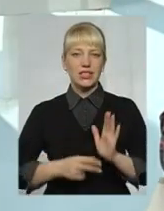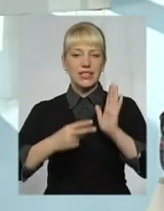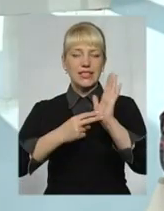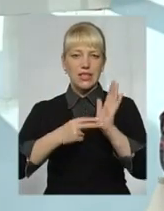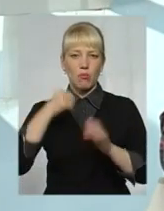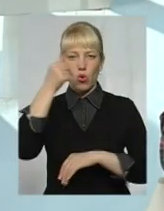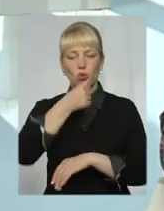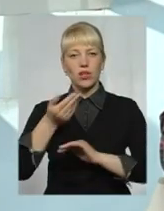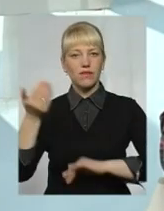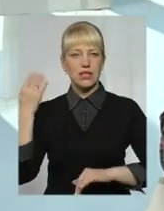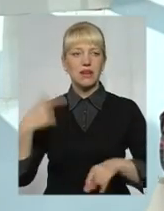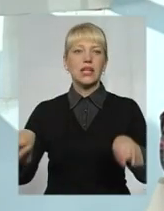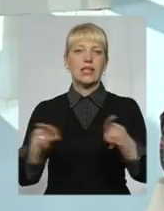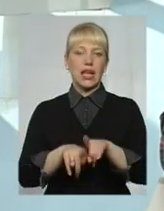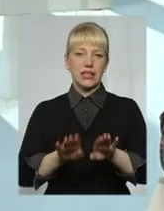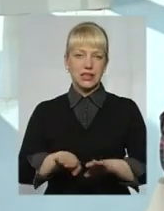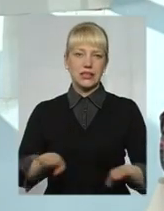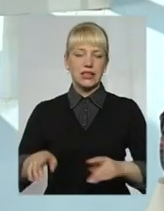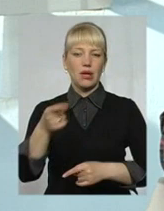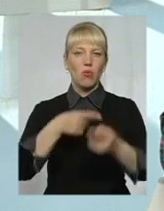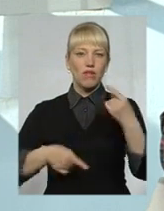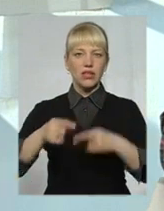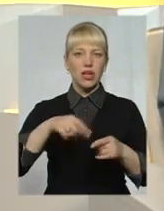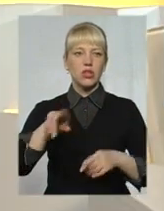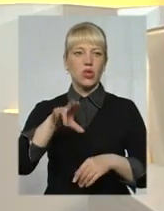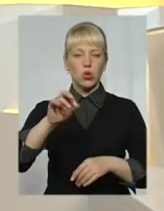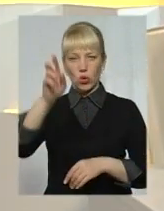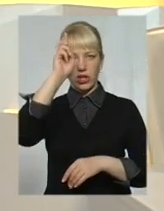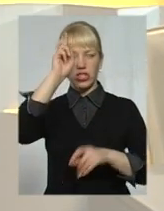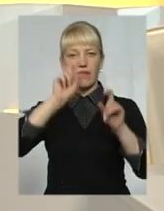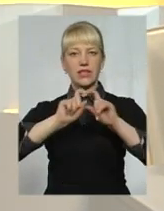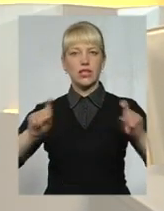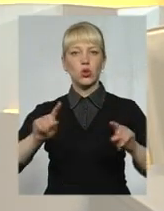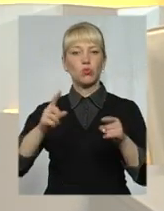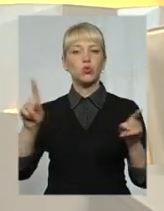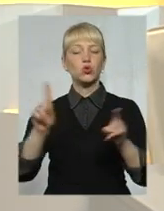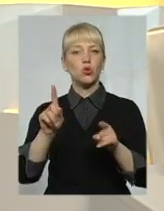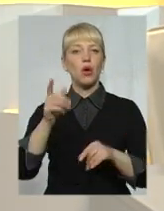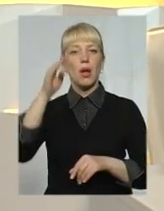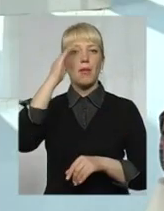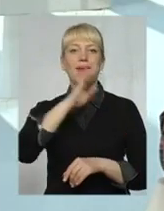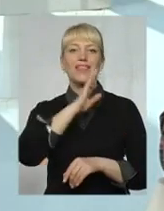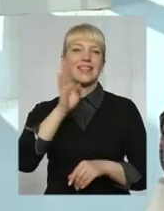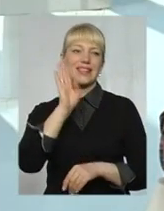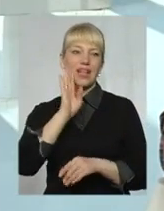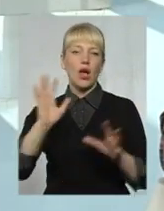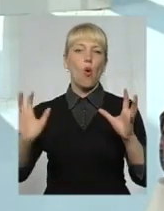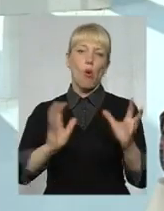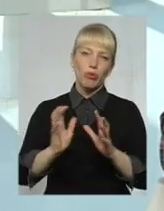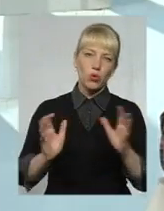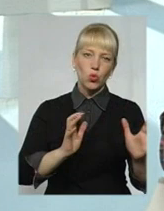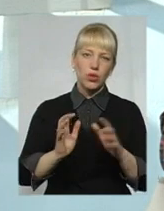І такі діти повертаються до державних закладів. Тому що батьки, опікуни,